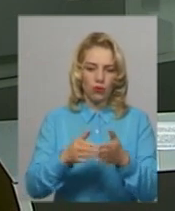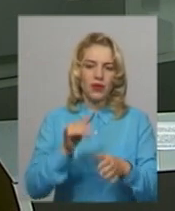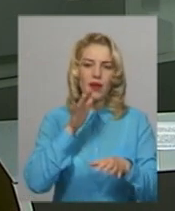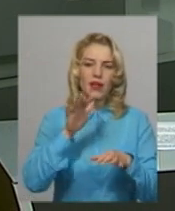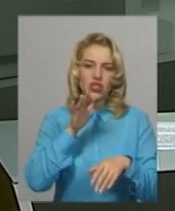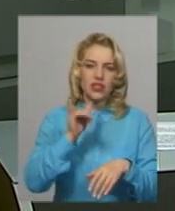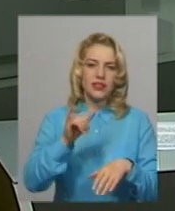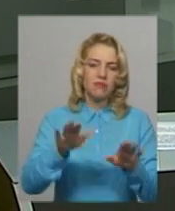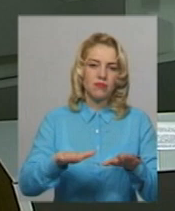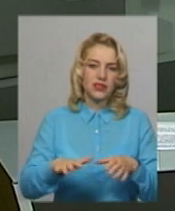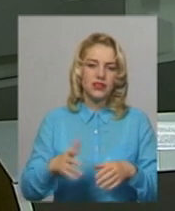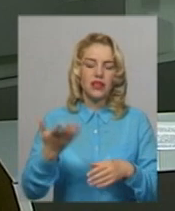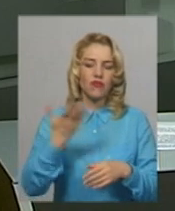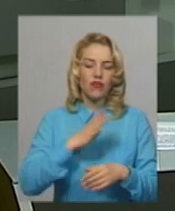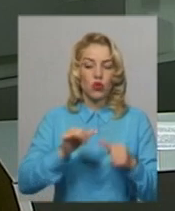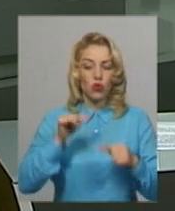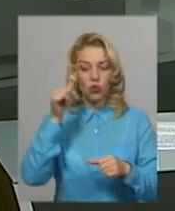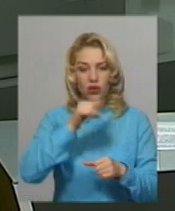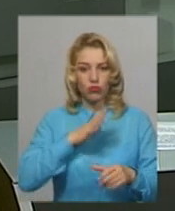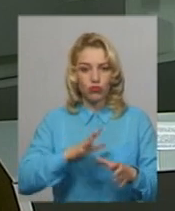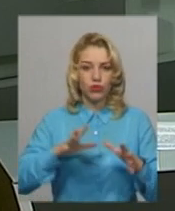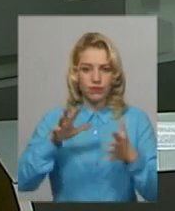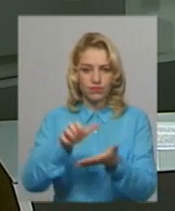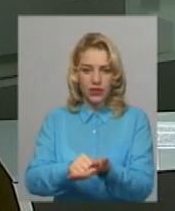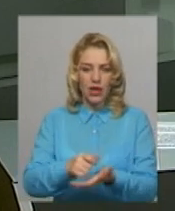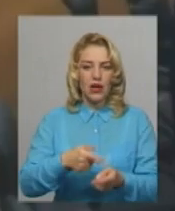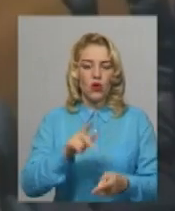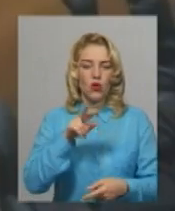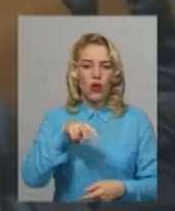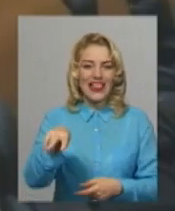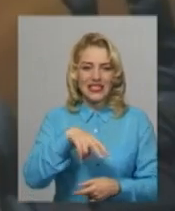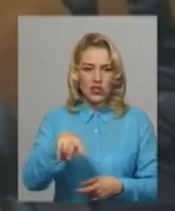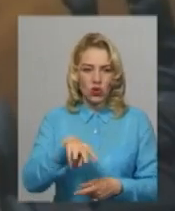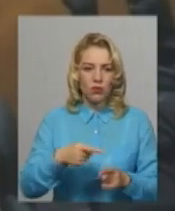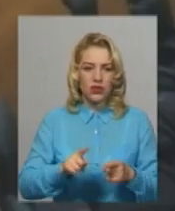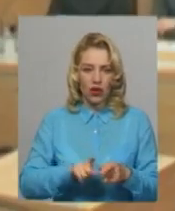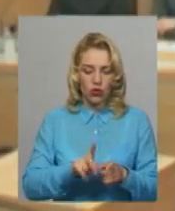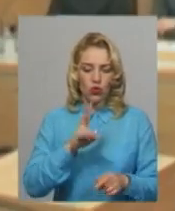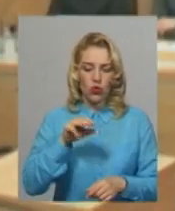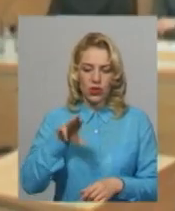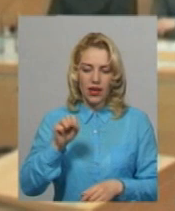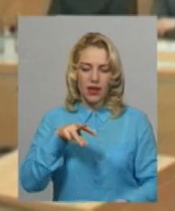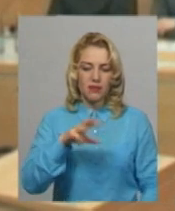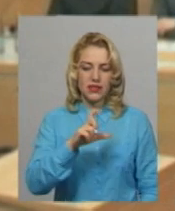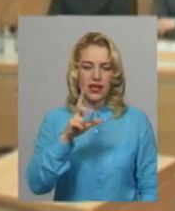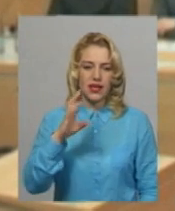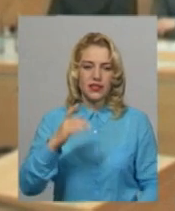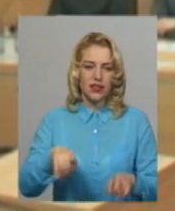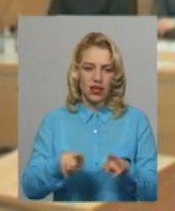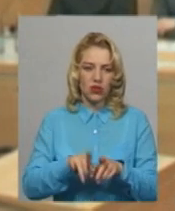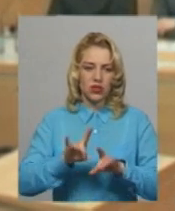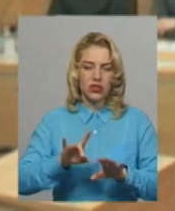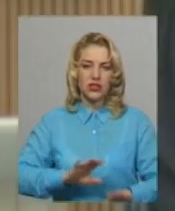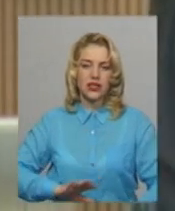протоки торік у листопаді. Відповідну ноту направили російському МЗС. Про це в ефірі радіо НВС сказала заступниця